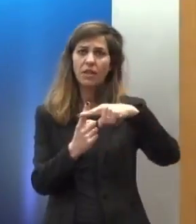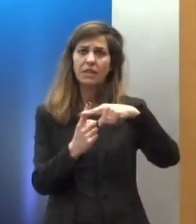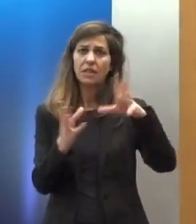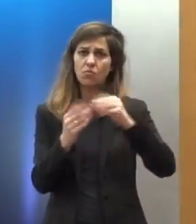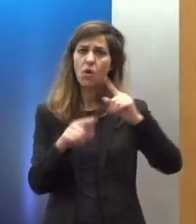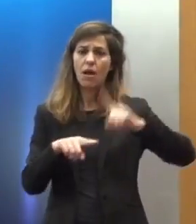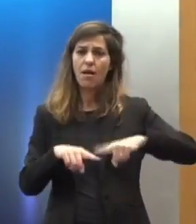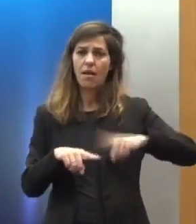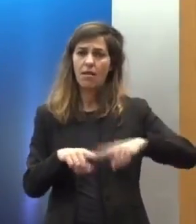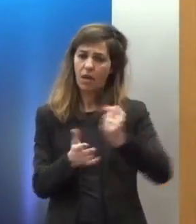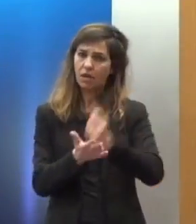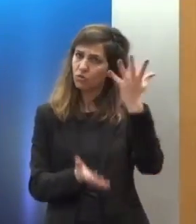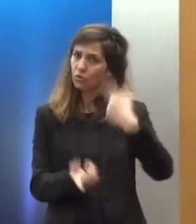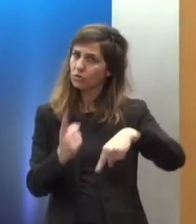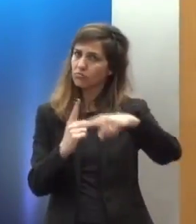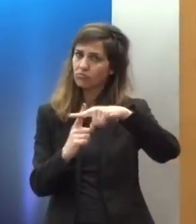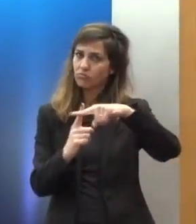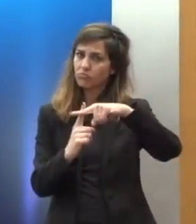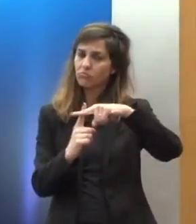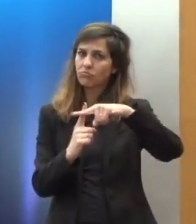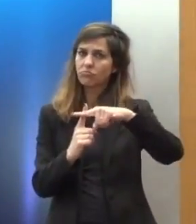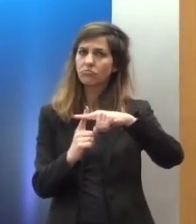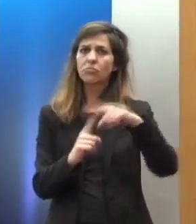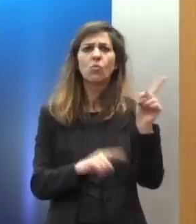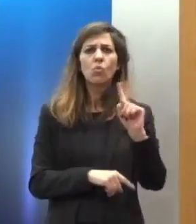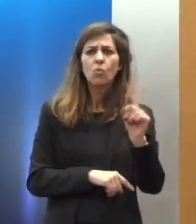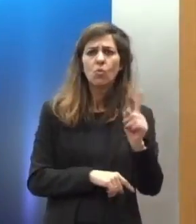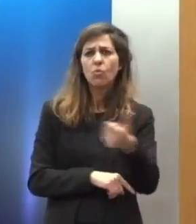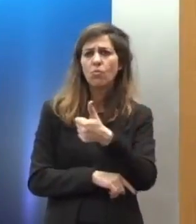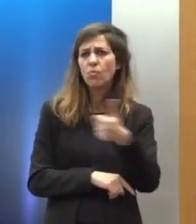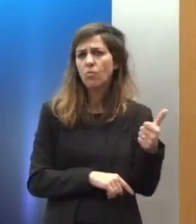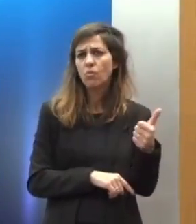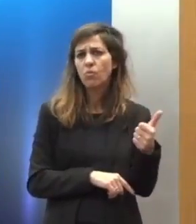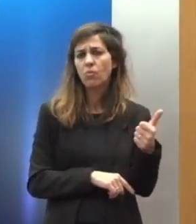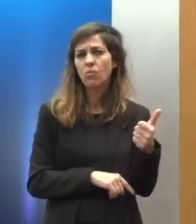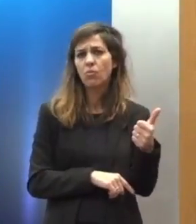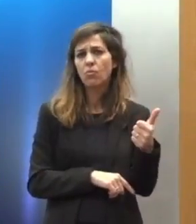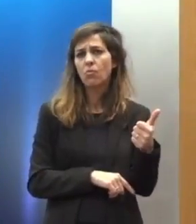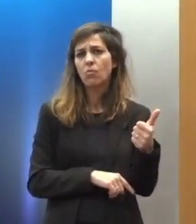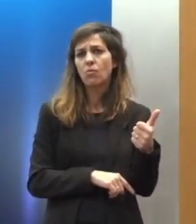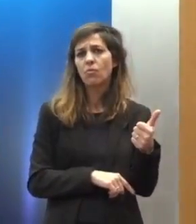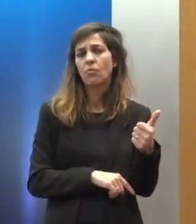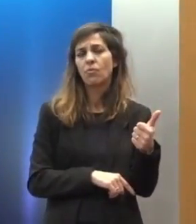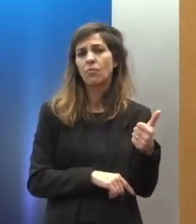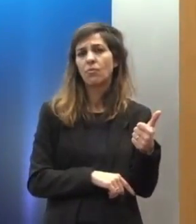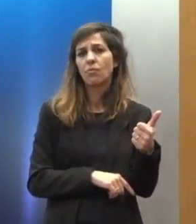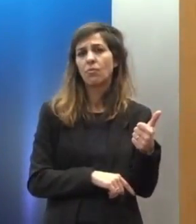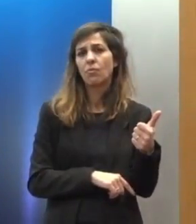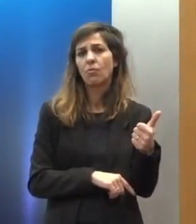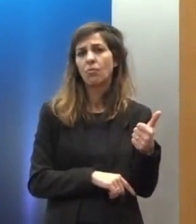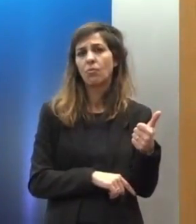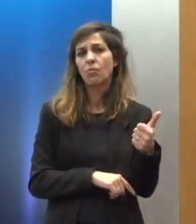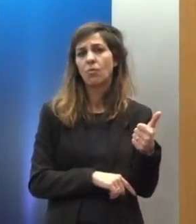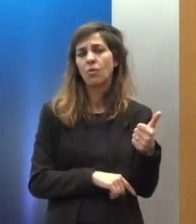μας και είναι θετικές όχι μόνο εξαιτίας των παρεμβάσεων Ελλήνων όπως